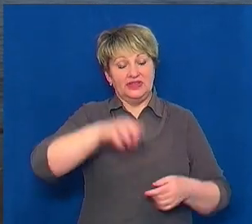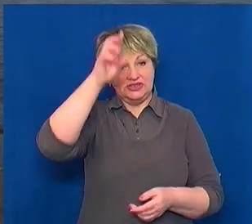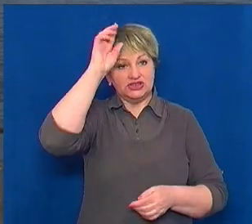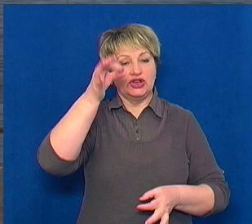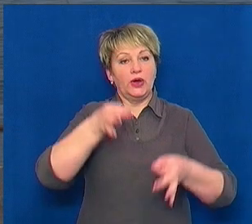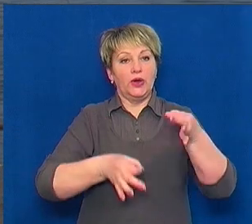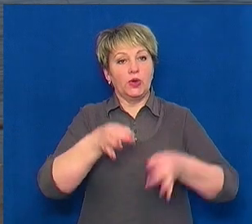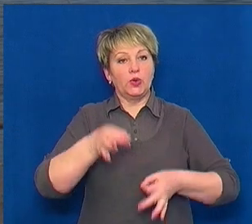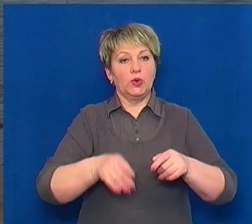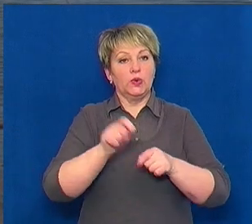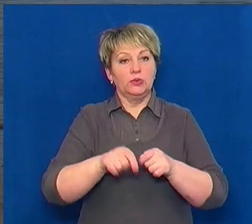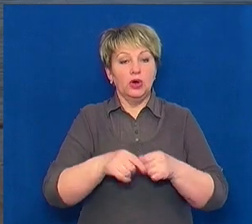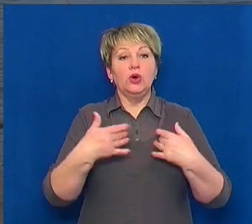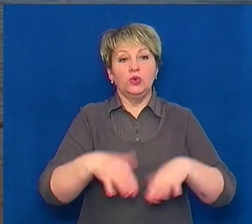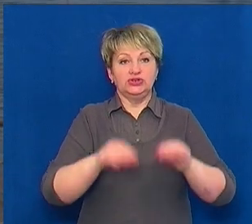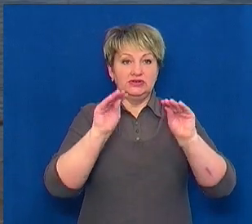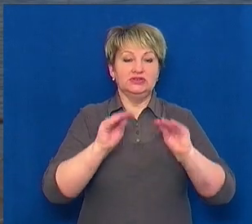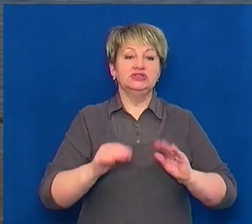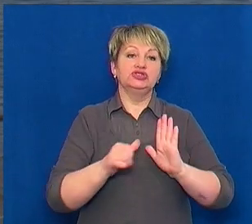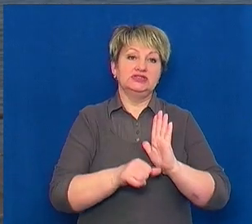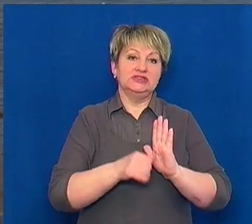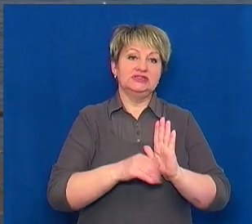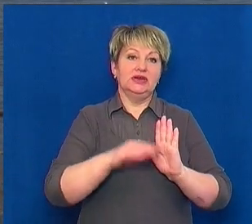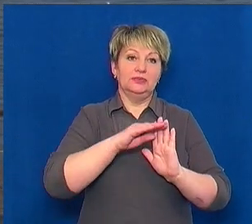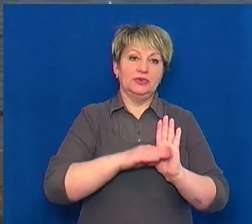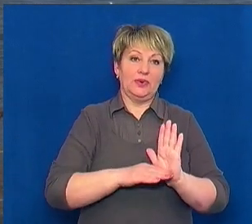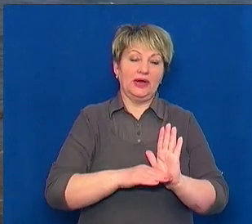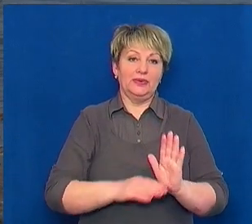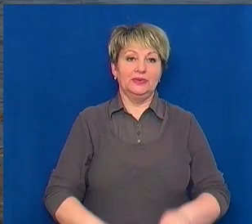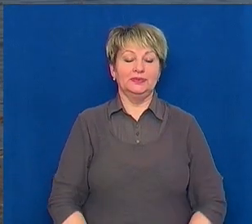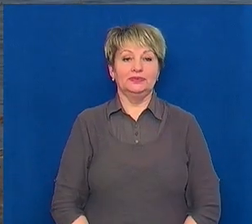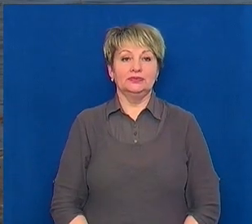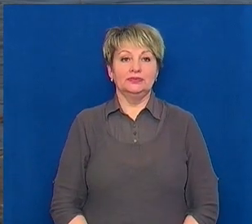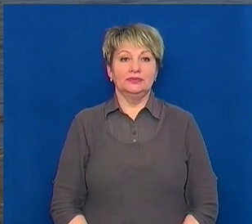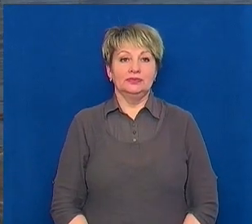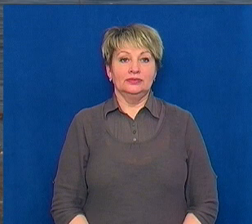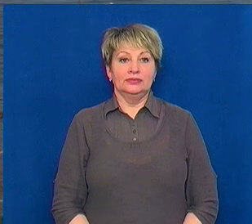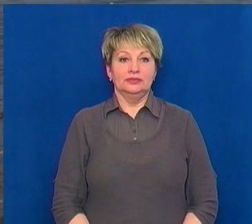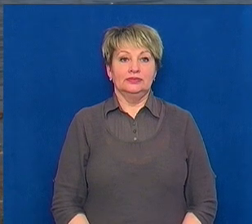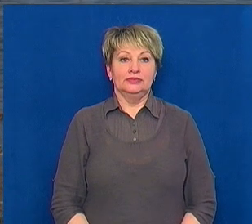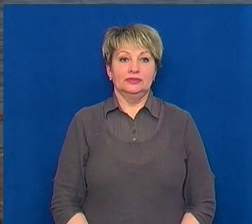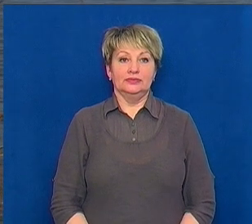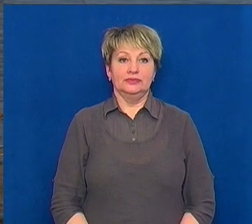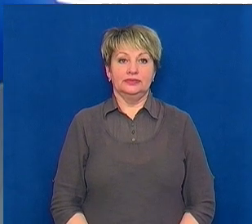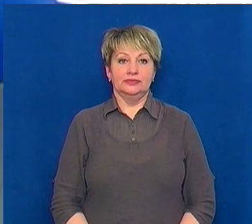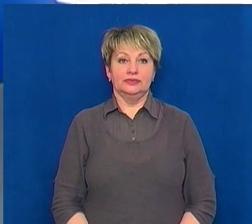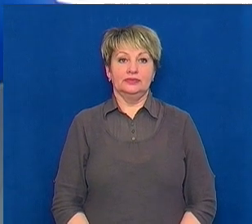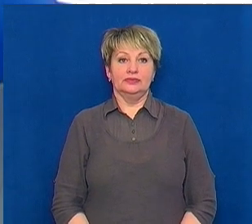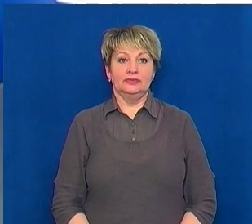екологічної інспекції склали 60 протоколів. Дар'я Шевченко, Сергій Єфімов, новини на Суспільному, Черкащина.